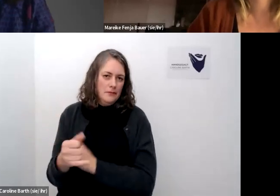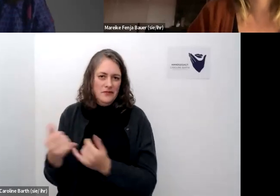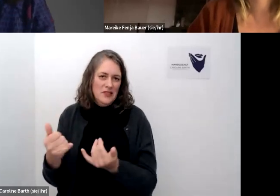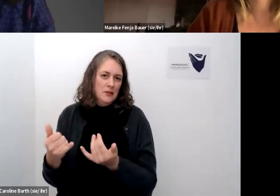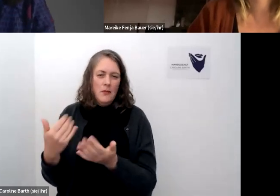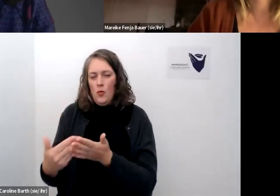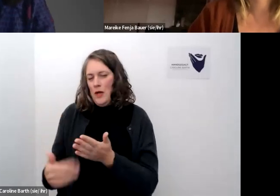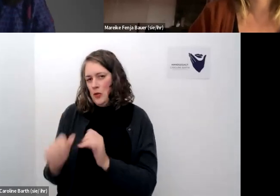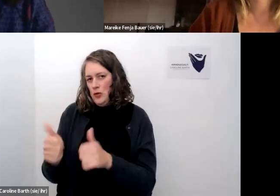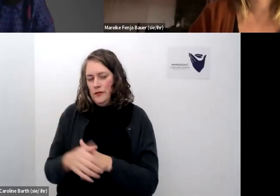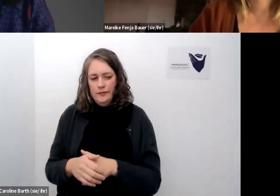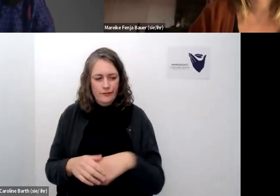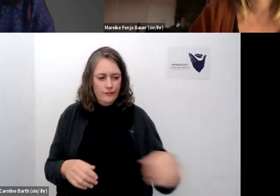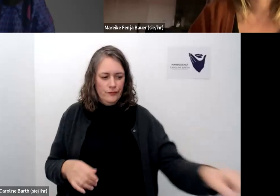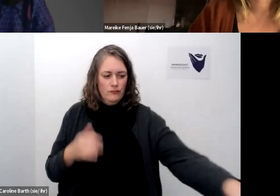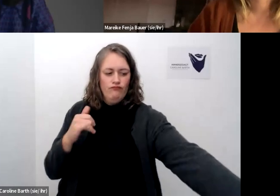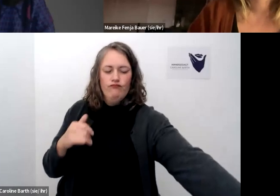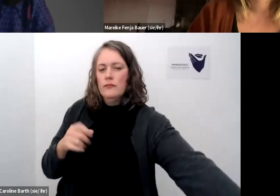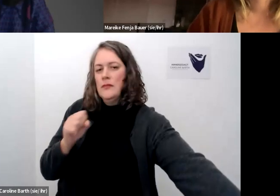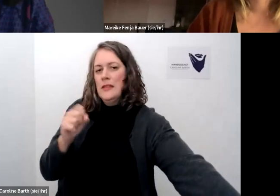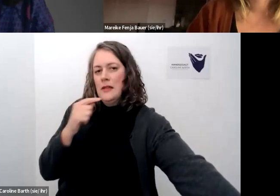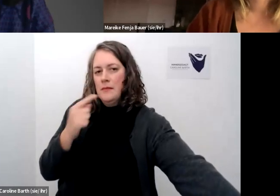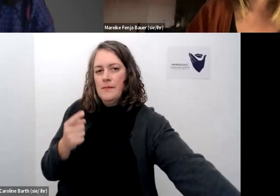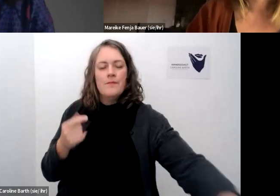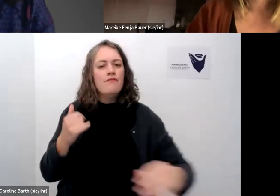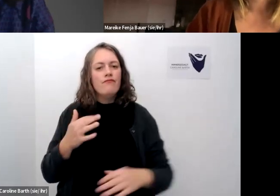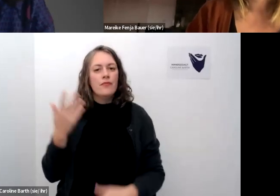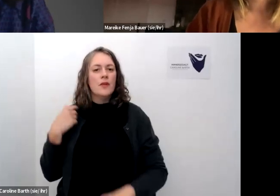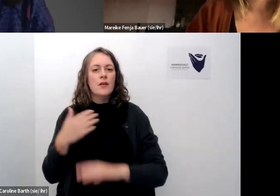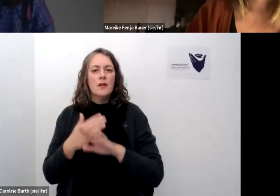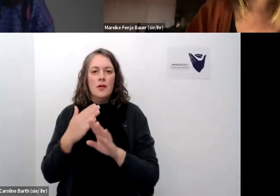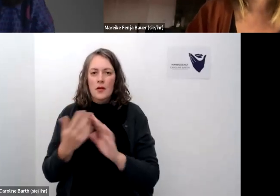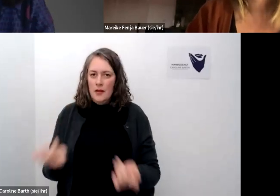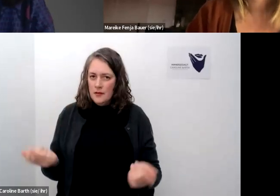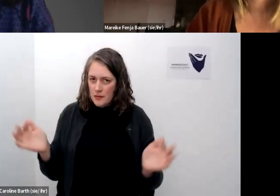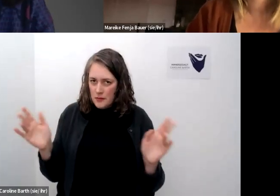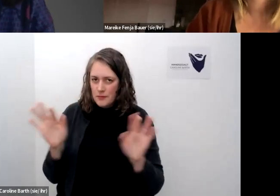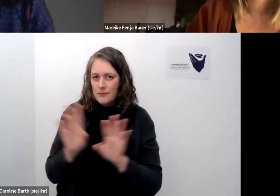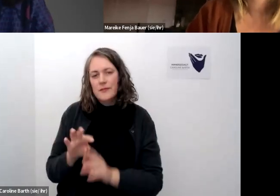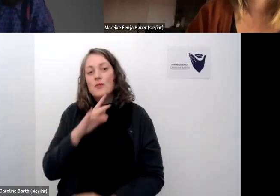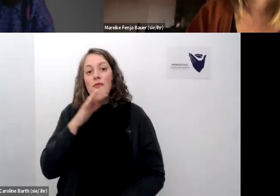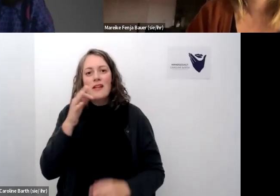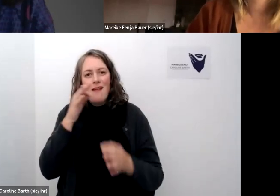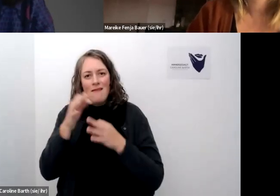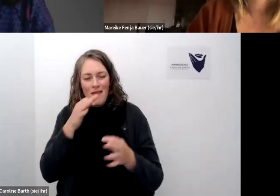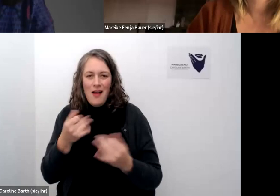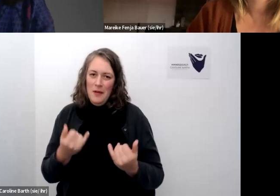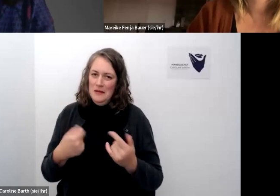genau ich würde dann an der stelle auch mal schließen es waren jetzt auch schon sehr viele fragen die du bekommen hast und